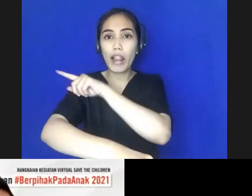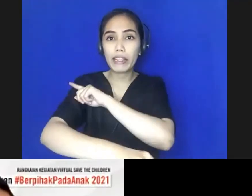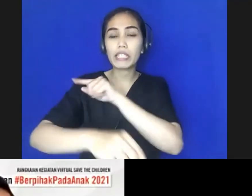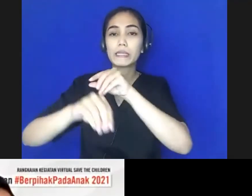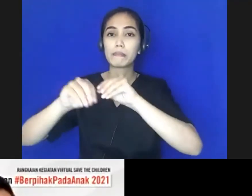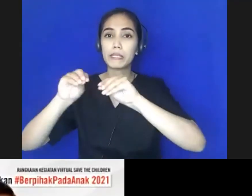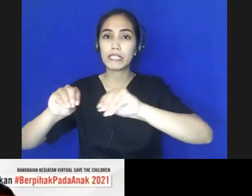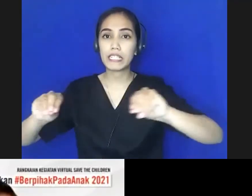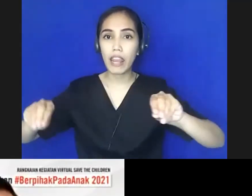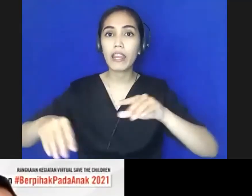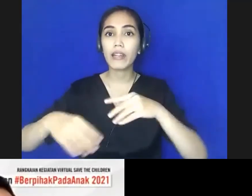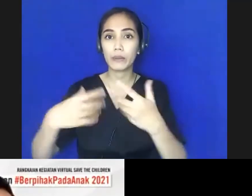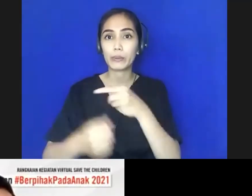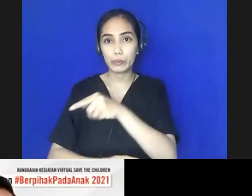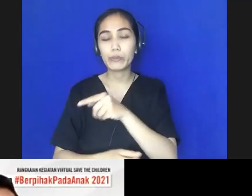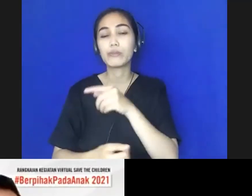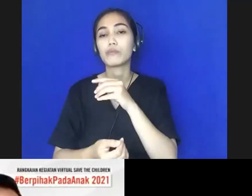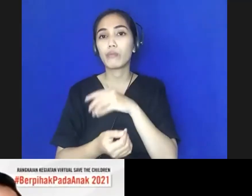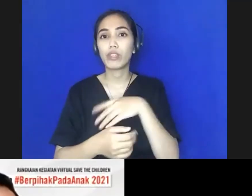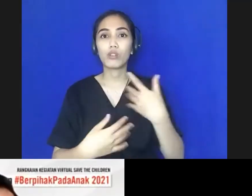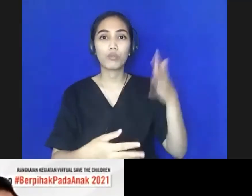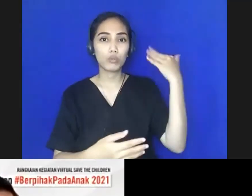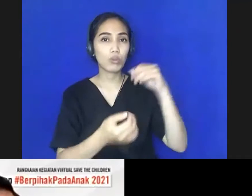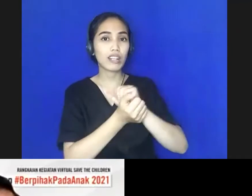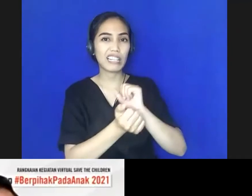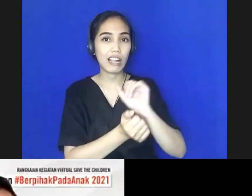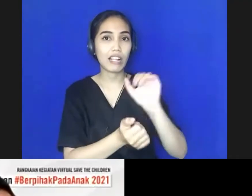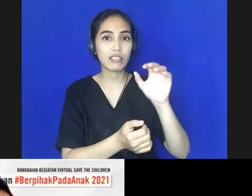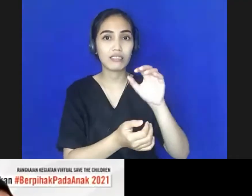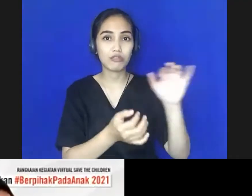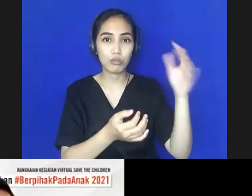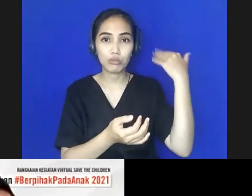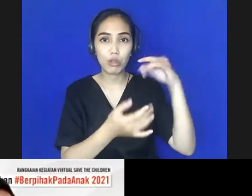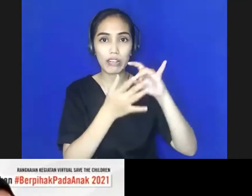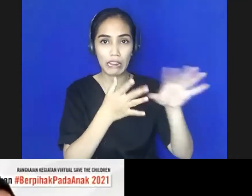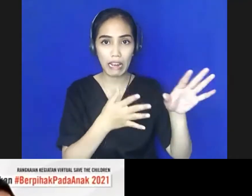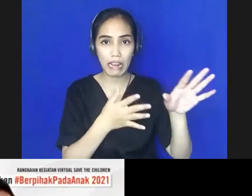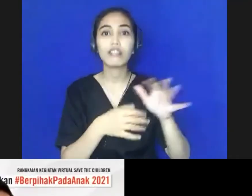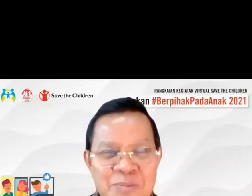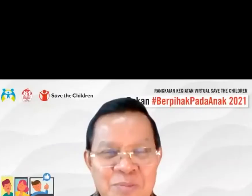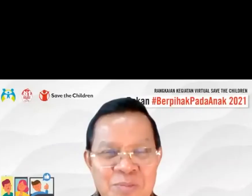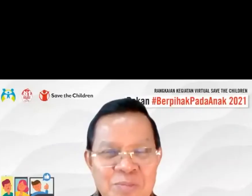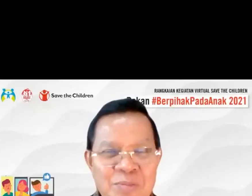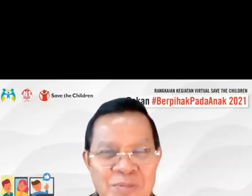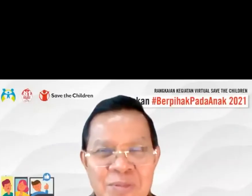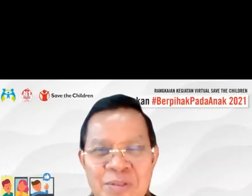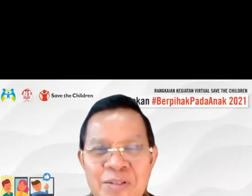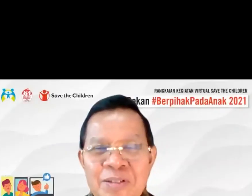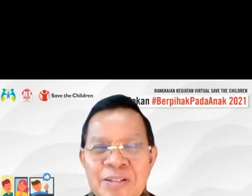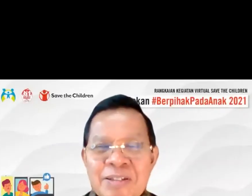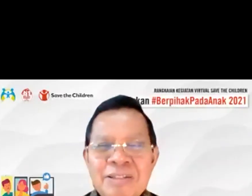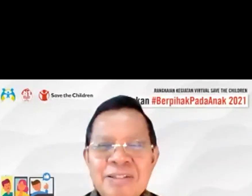mulai kenal Prof. Fasli, saya masih belajar banyak waktu itu dari beliau. Lalu Dirijen Dikti, dan di Januari